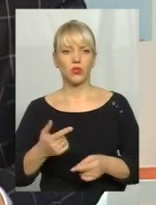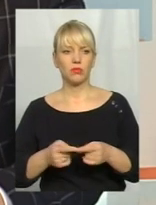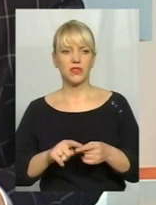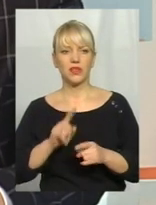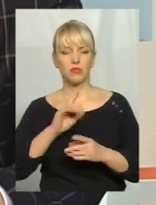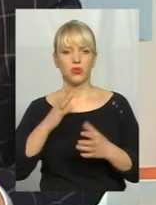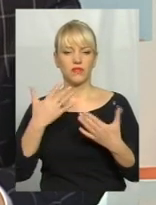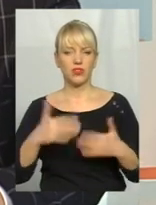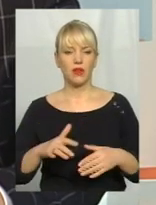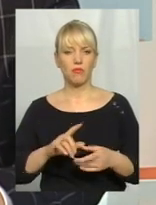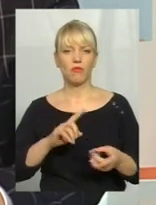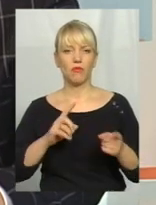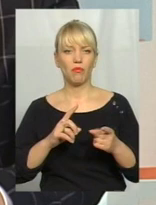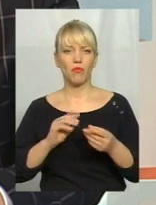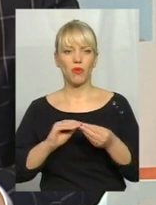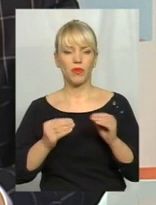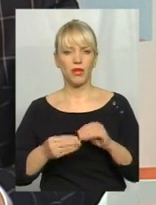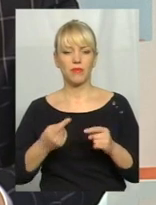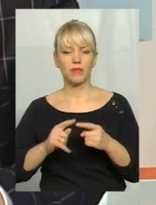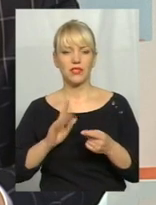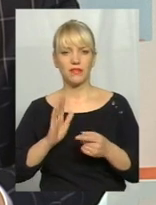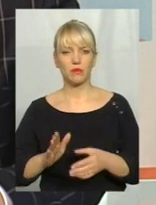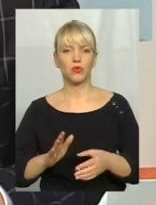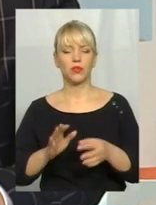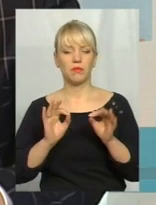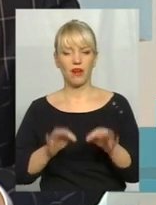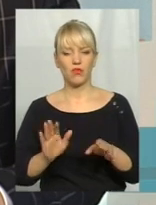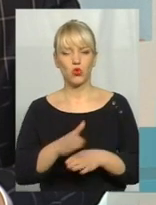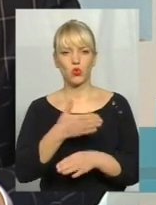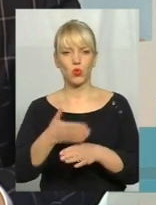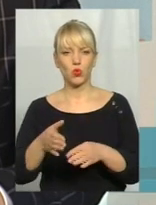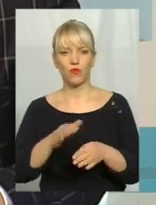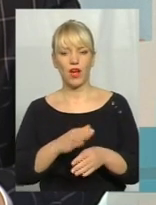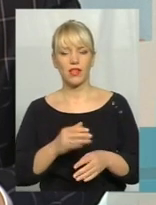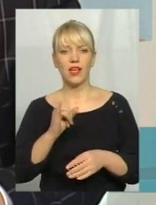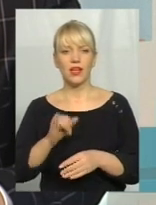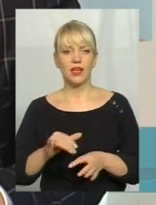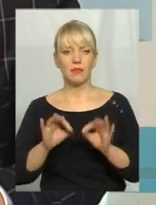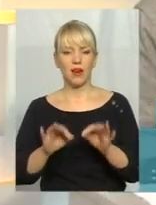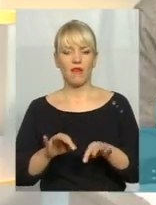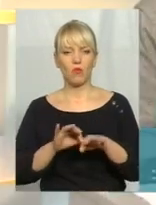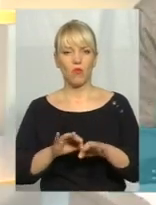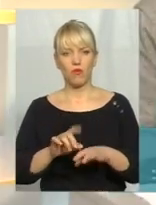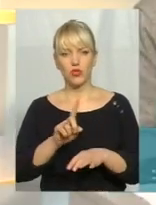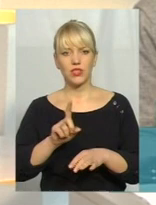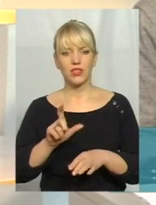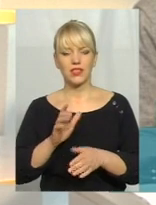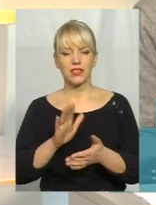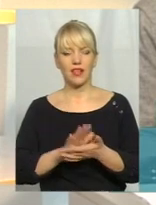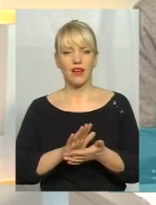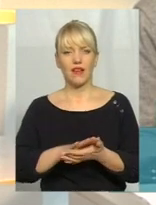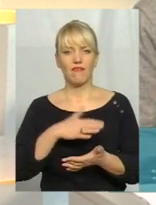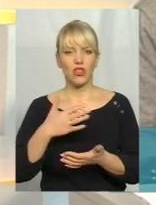буде вже проблемою. Тоді вже буде правильне сортування, правильне поводження з відходами. І я так думаю, що ми